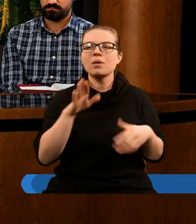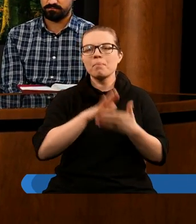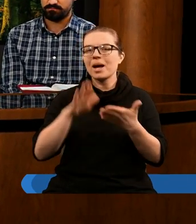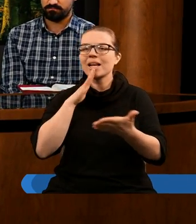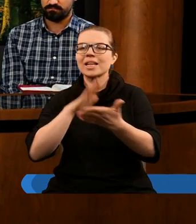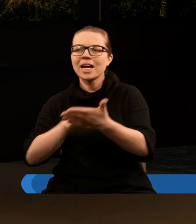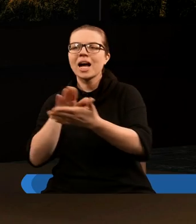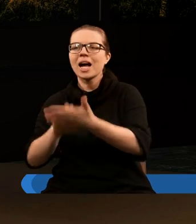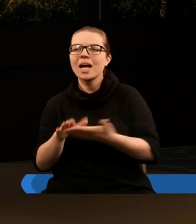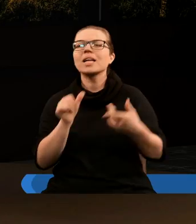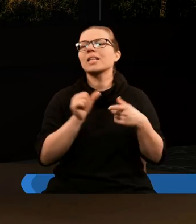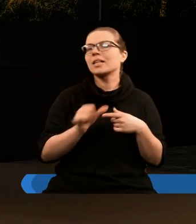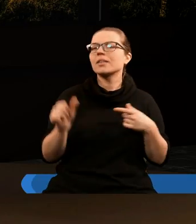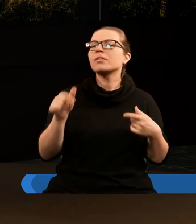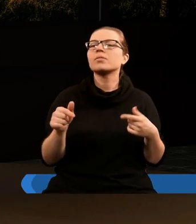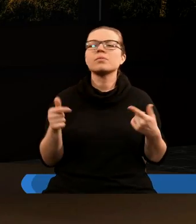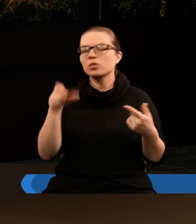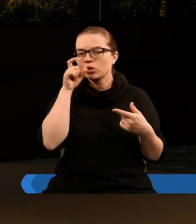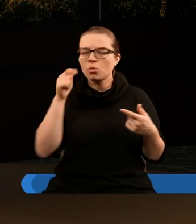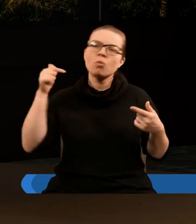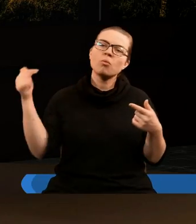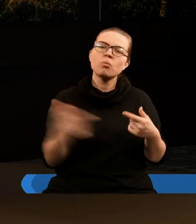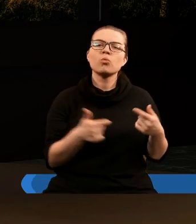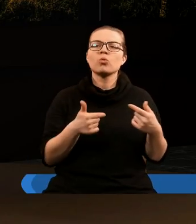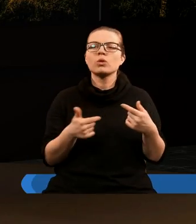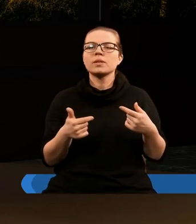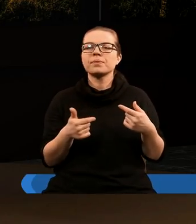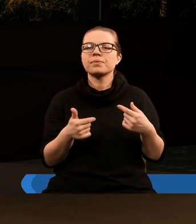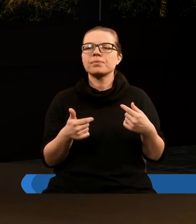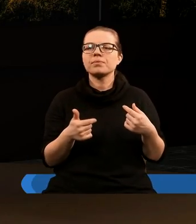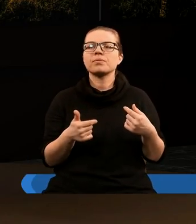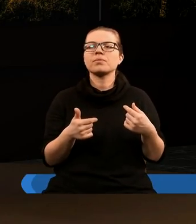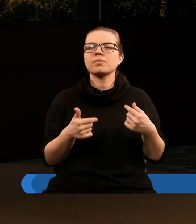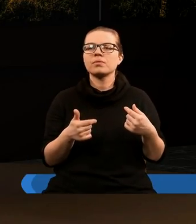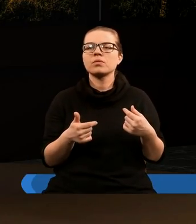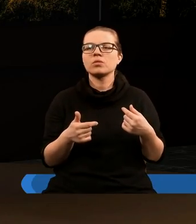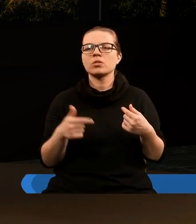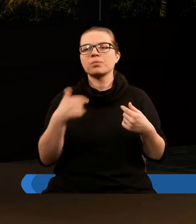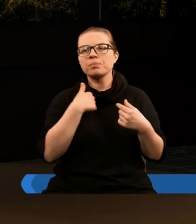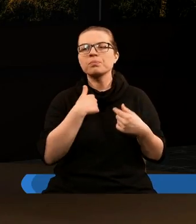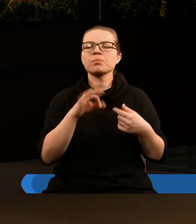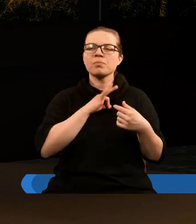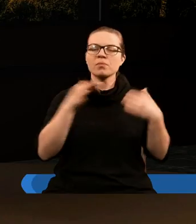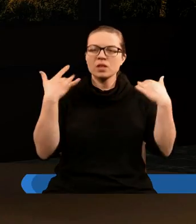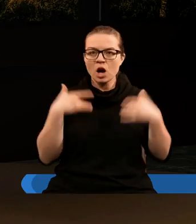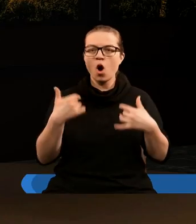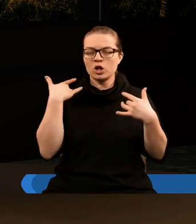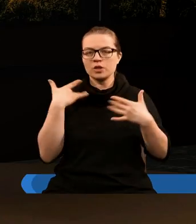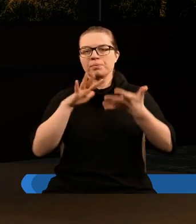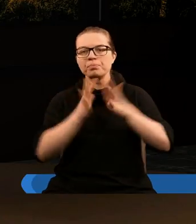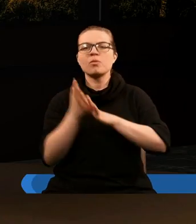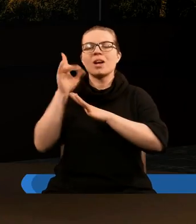bez skazy jest to, że człowiek musi zostać okryty szatą sprawiedliwości Jezusa Chrystusa.